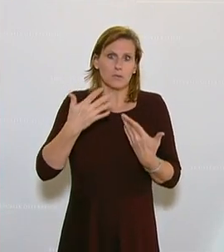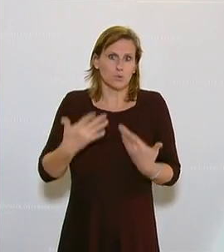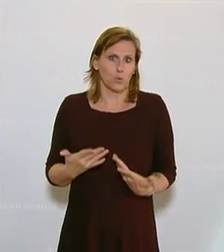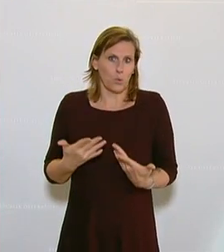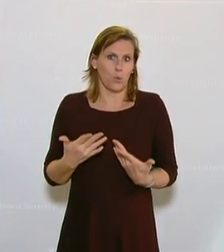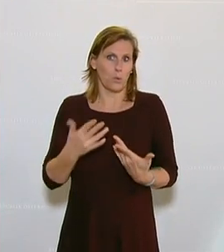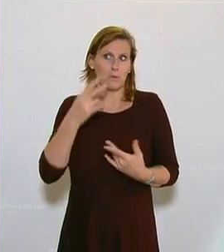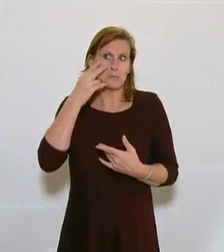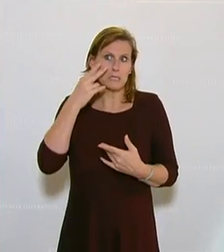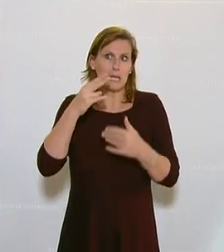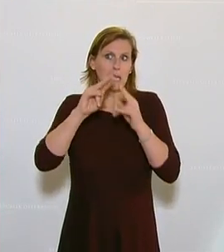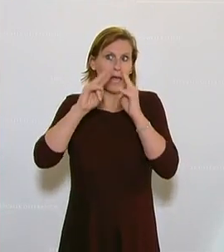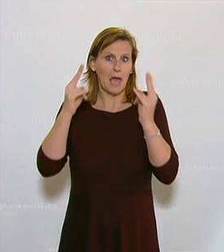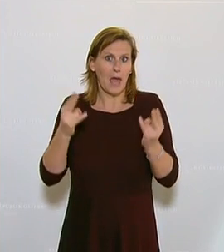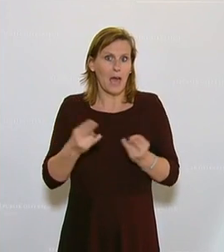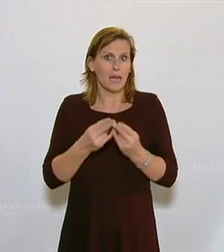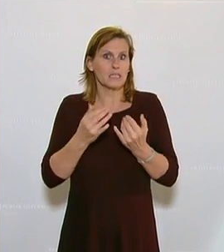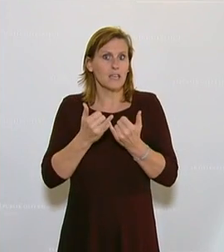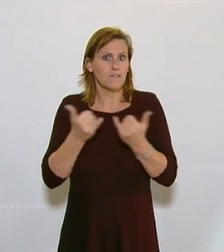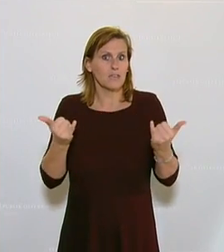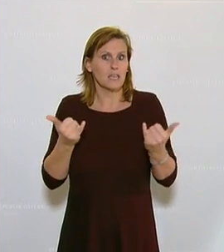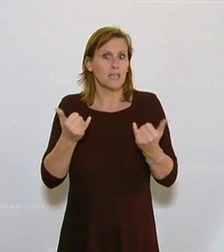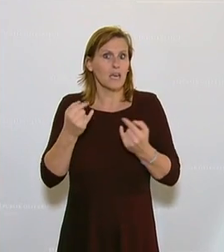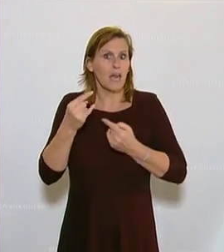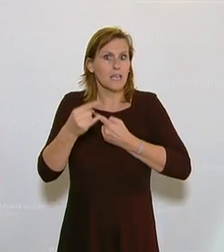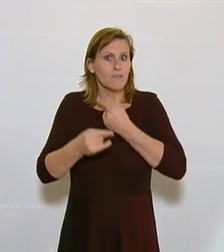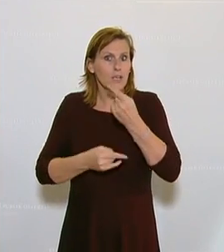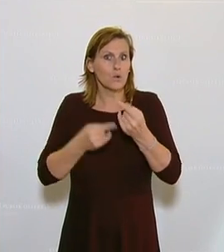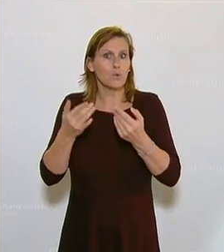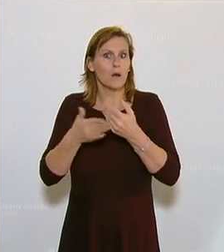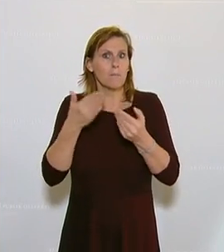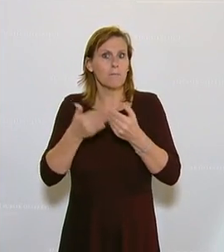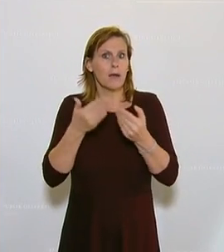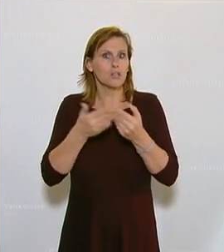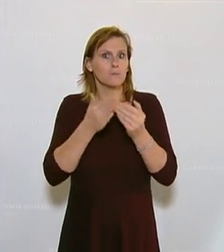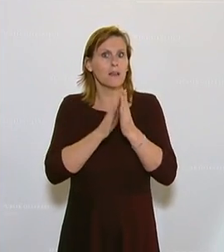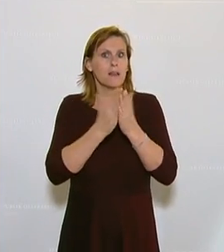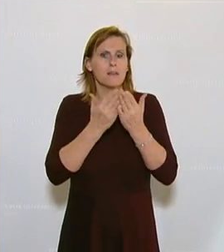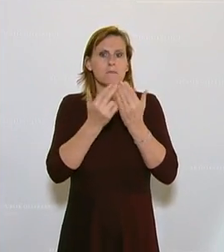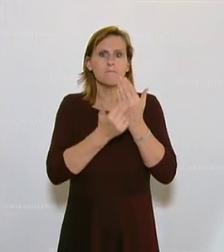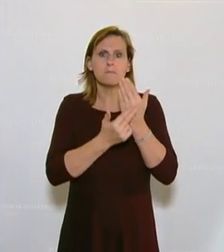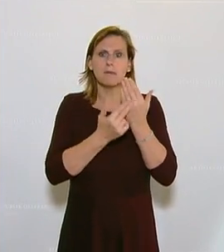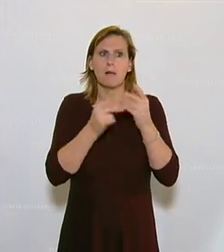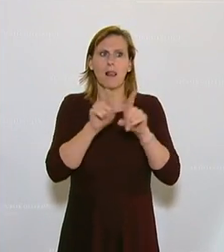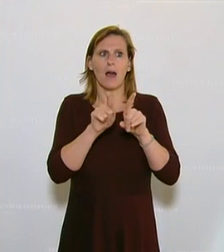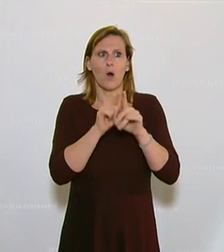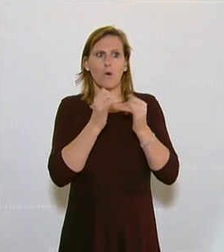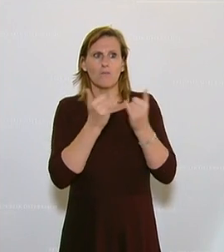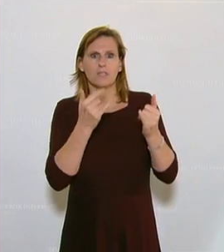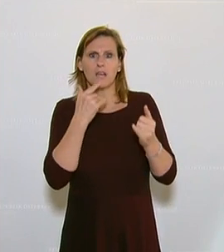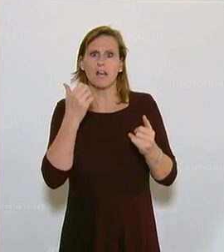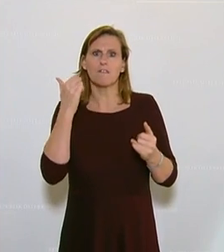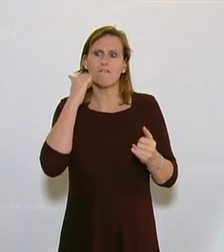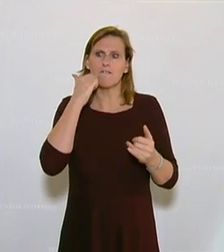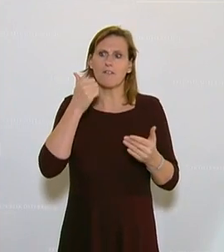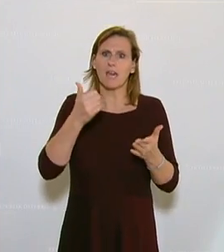wie die Erde entstanden ist. Die Schöpfungsgeschichte aus der Bibel zum Beispiel ist Fake News im Sinne dessen, was